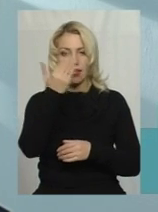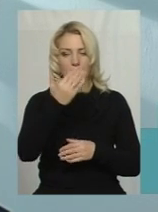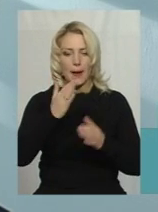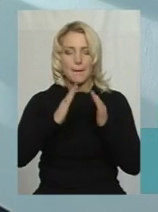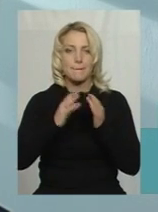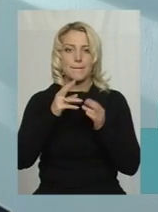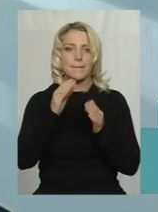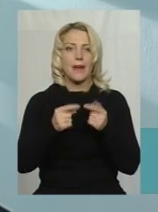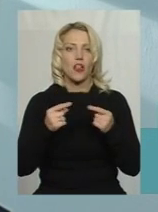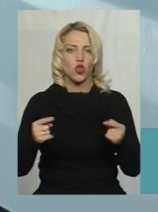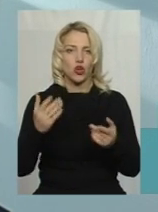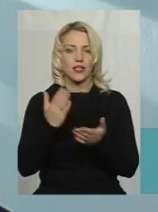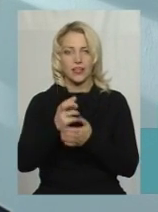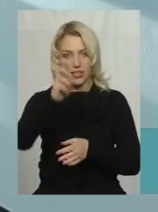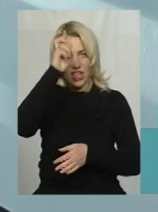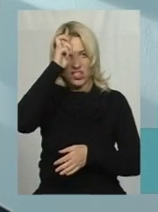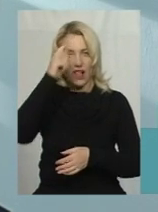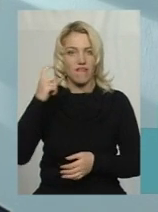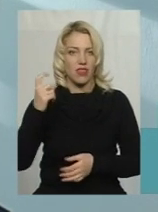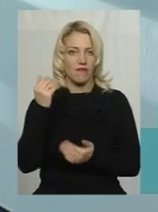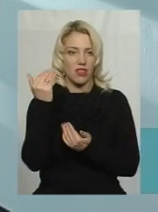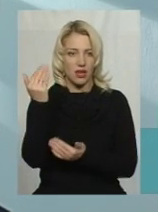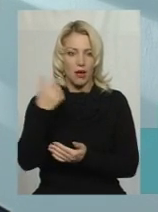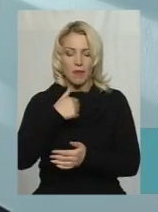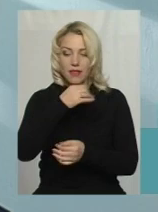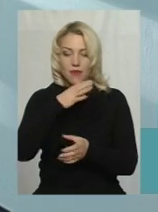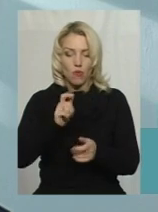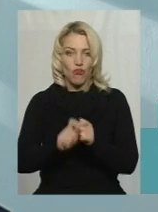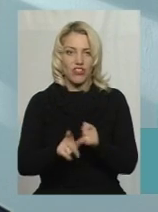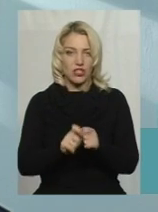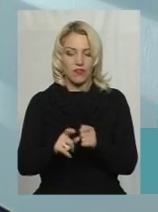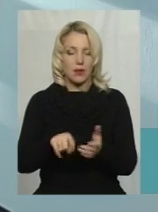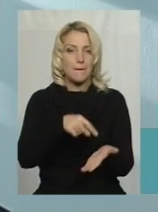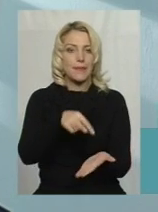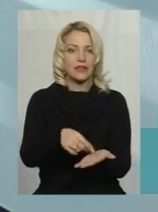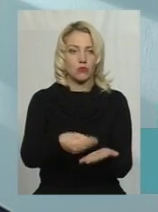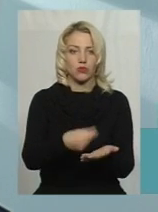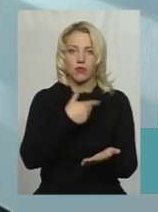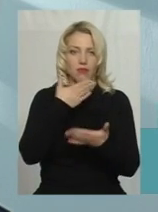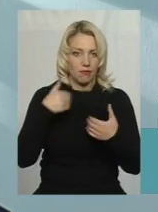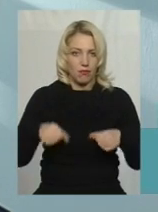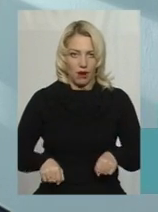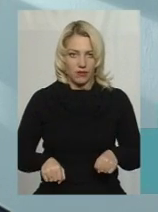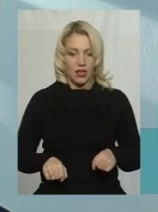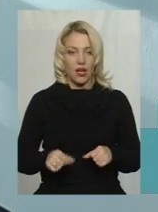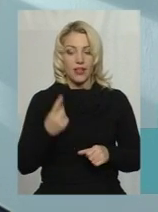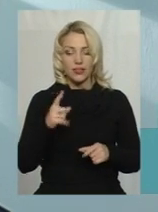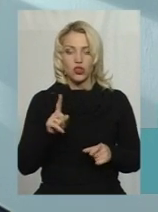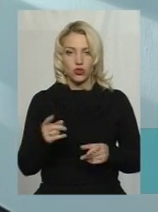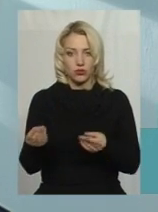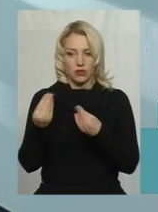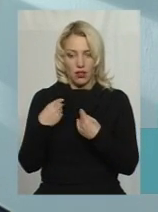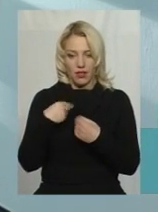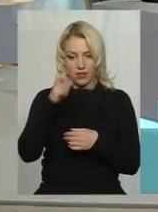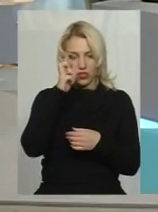до державної власності. Тому ми не можемо фінансувати їх за кошти міського бюджету, тому що ми не вправі. Єдине, що переклала на нас держава, це